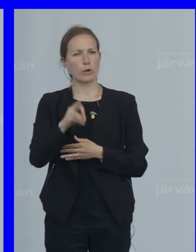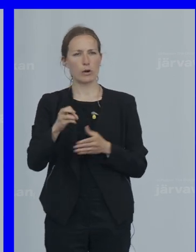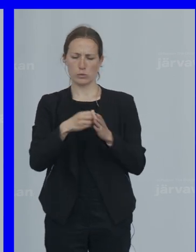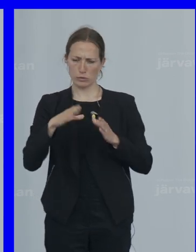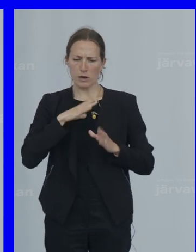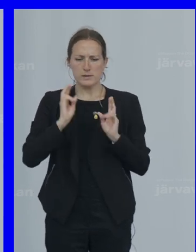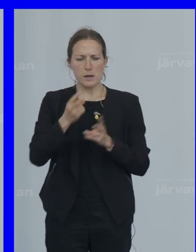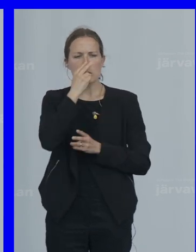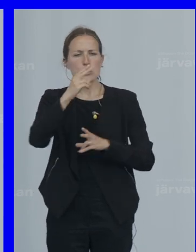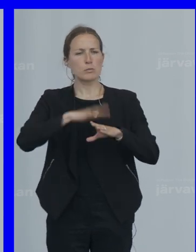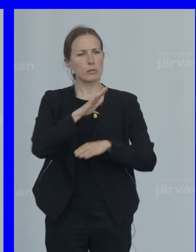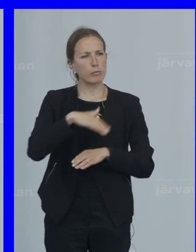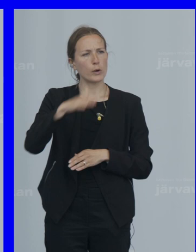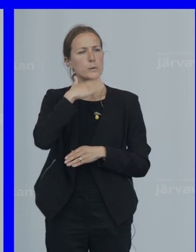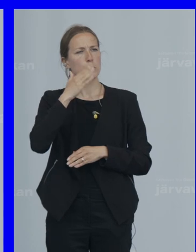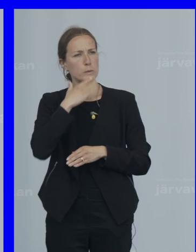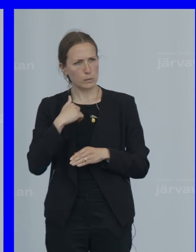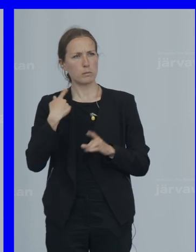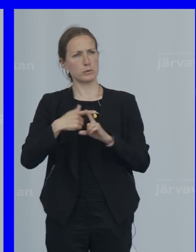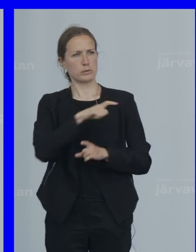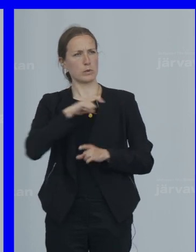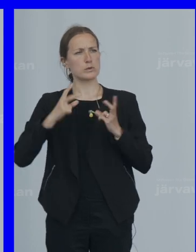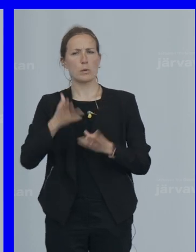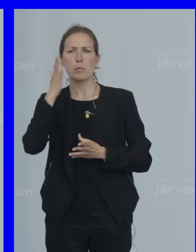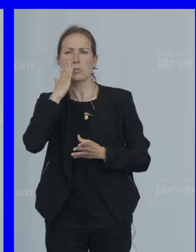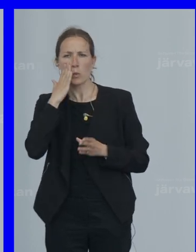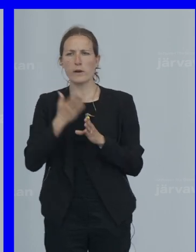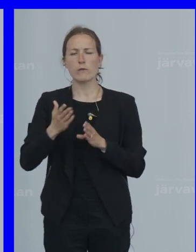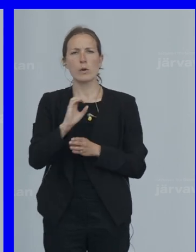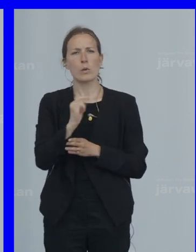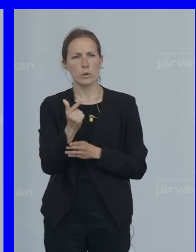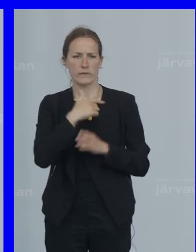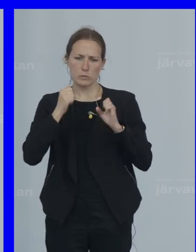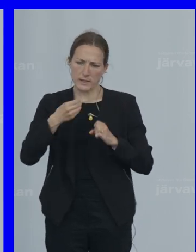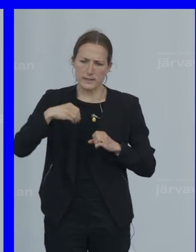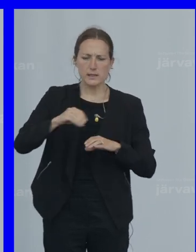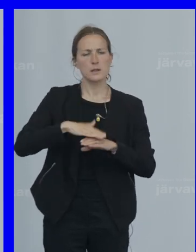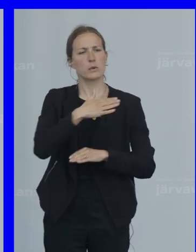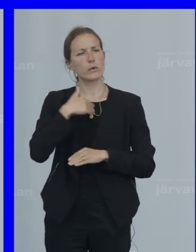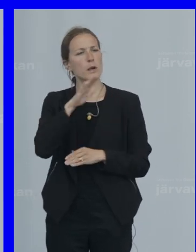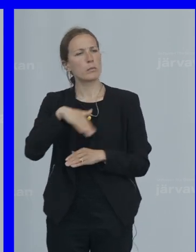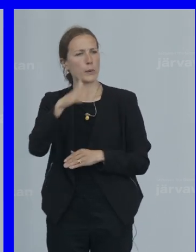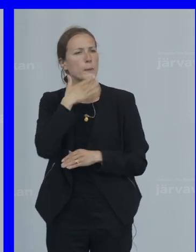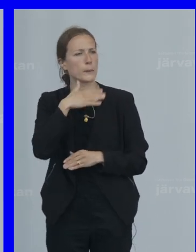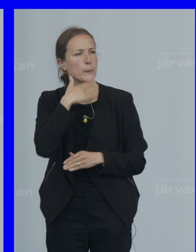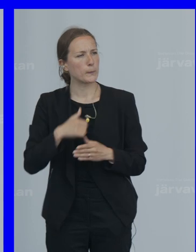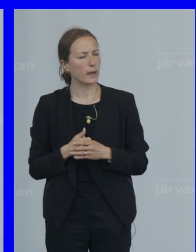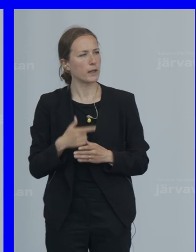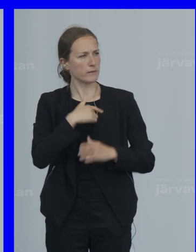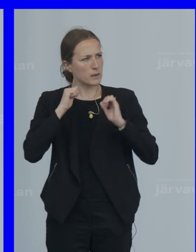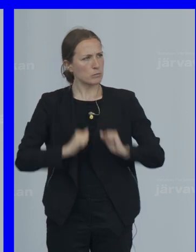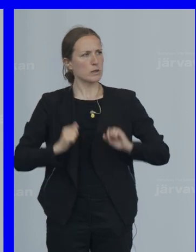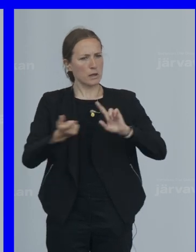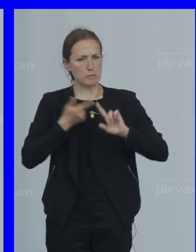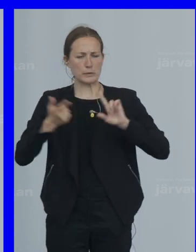syn på barn och ungdomar och oss som bor i förorten. Vi måste satsa på våra barn och ungdomar. Och att vi måste redan